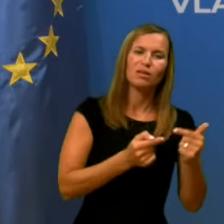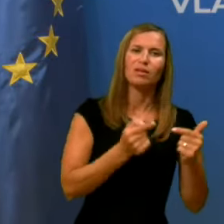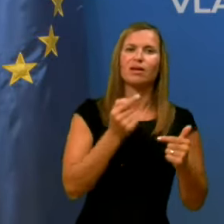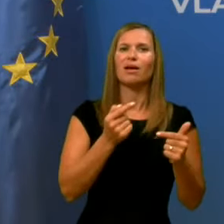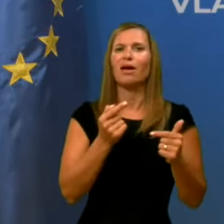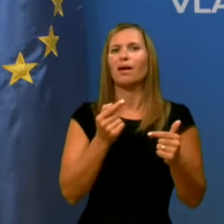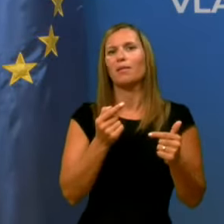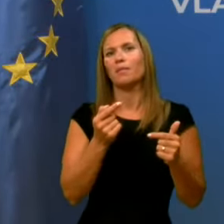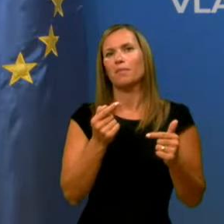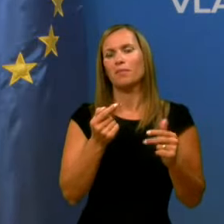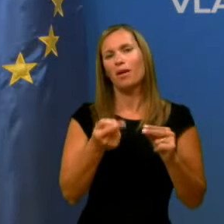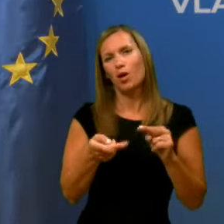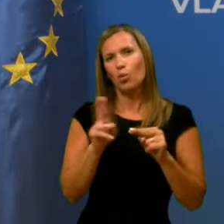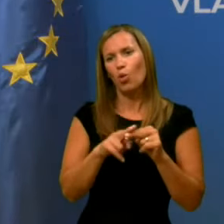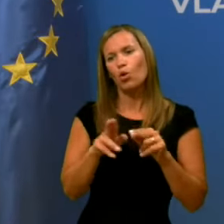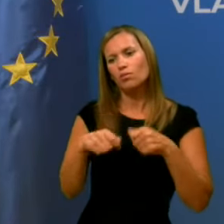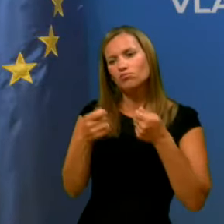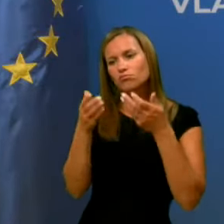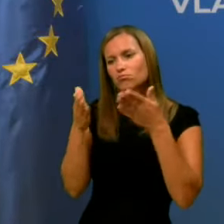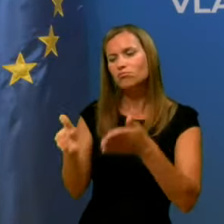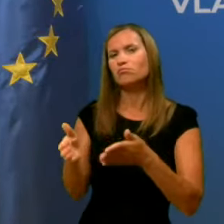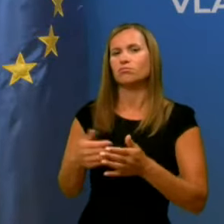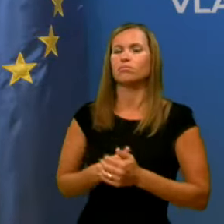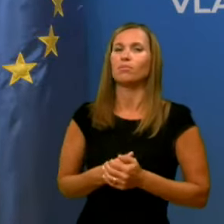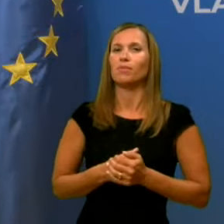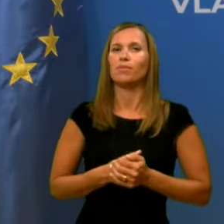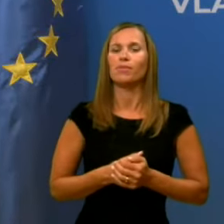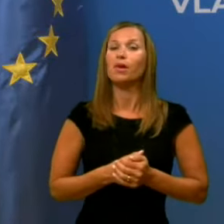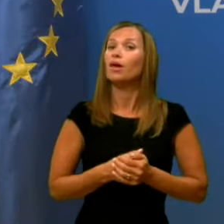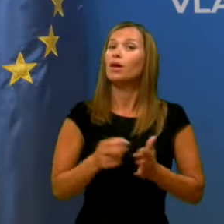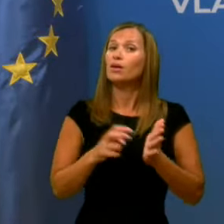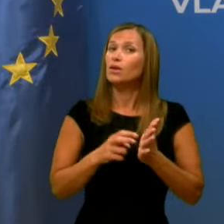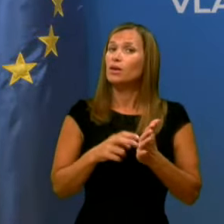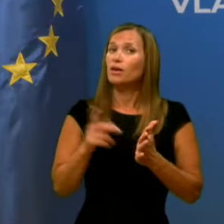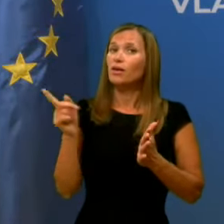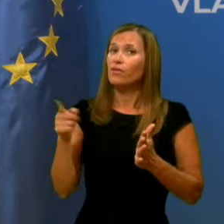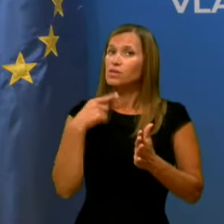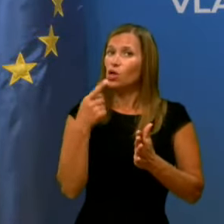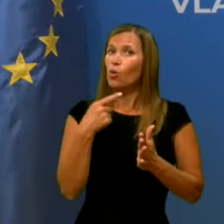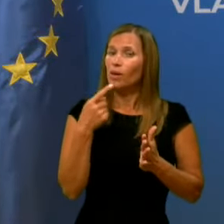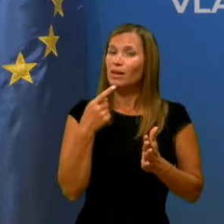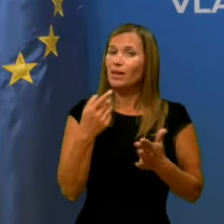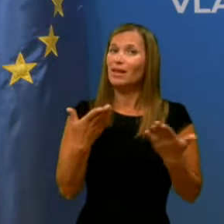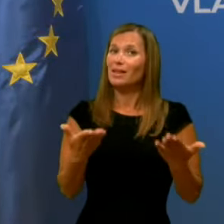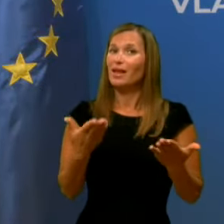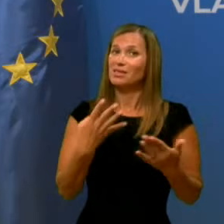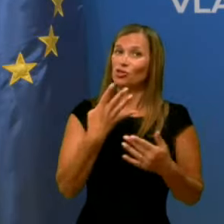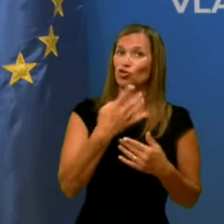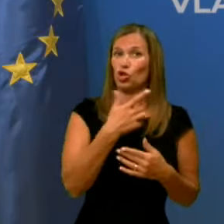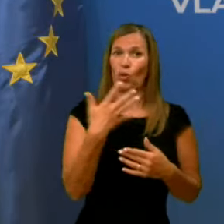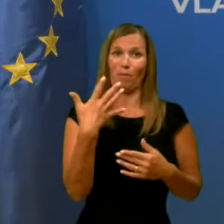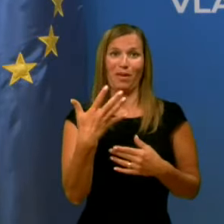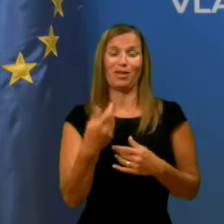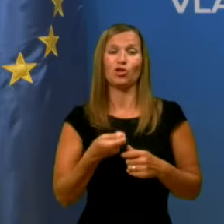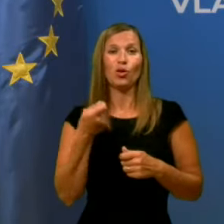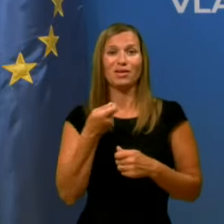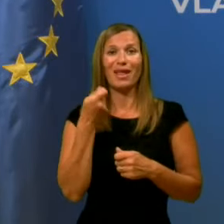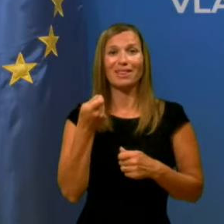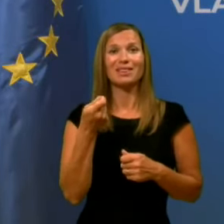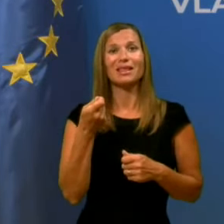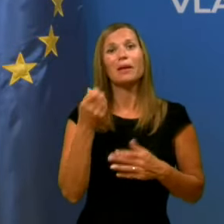malo manj iskati v tem delu samokrivce. A lahko smo še konkretno, vi ste omenjali, da je danes 4 do 5 dodatnih